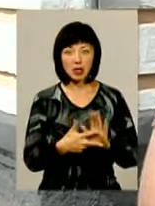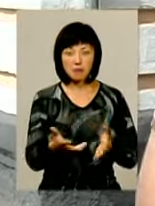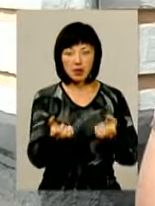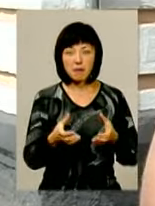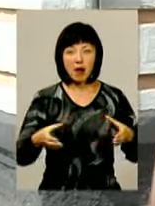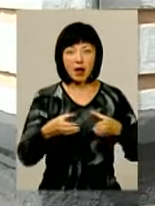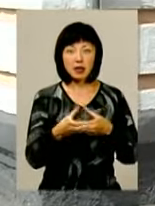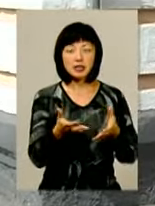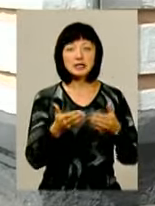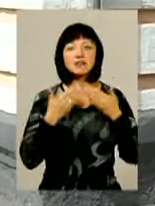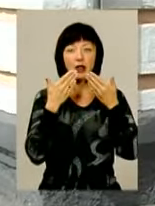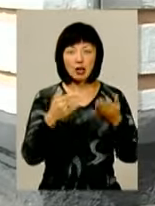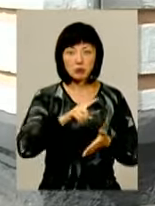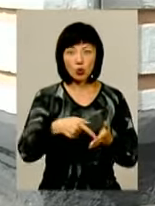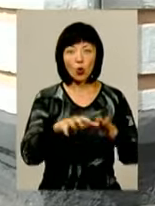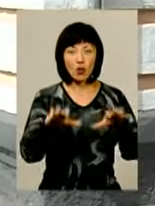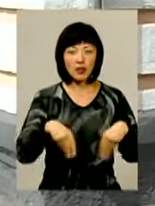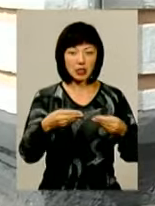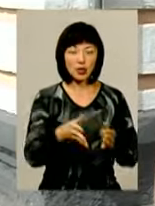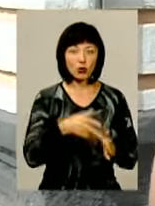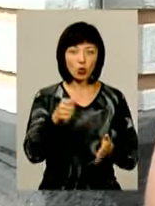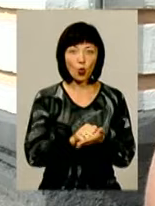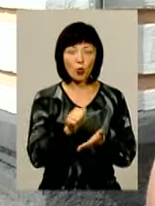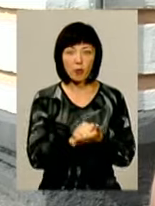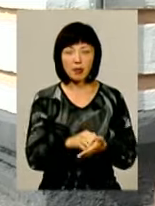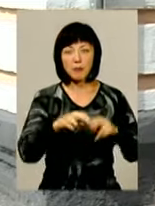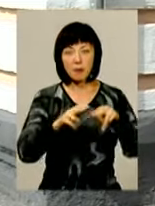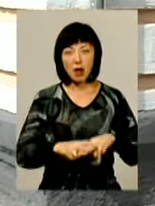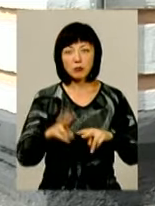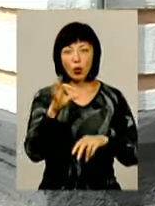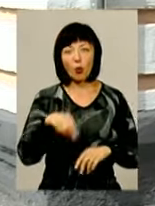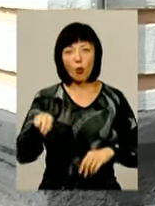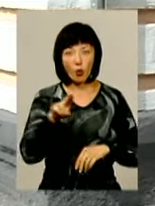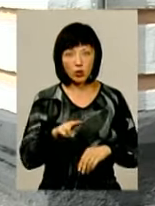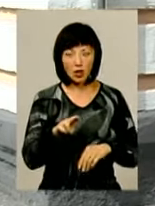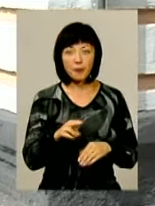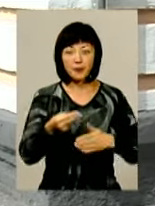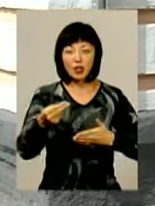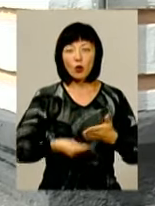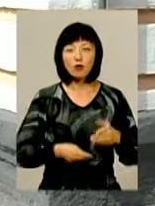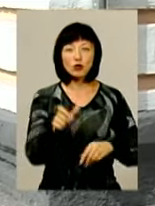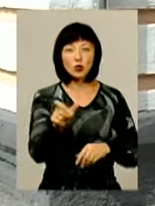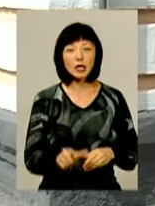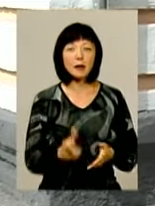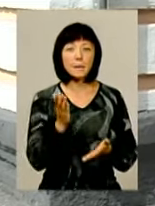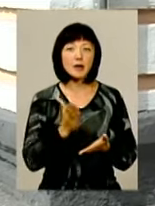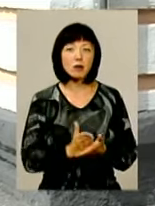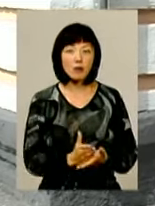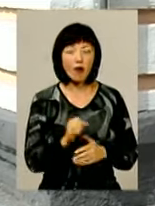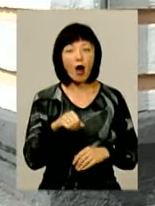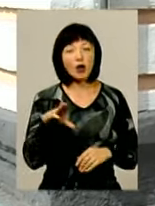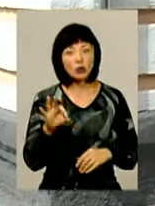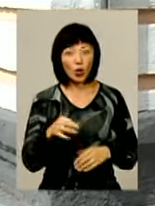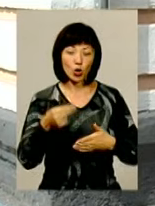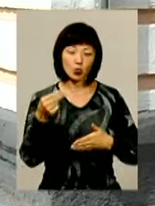міського голови, надати туди свої документи, копії паспорта, інфікаційного кода, довідку про те, що людина перебуває в АТО